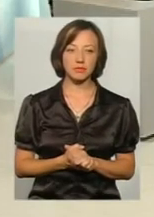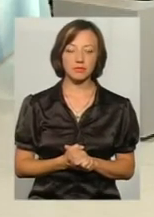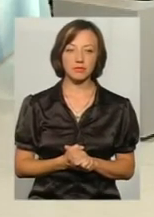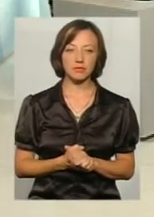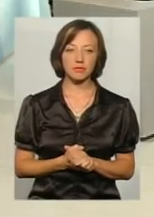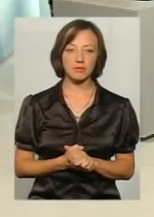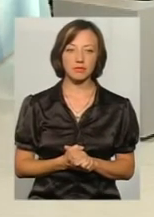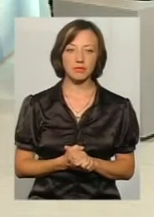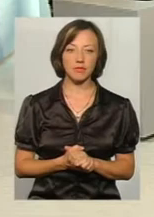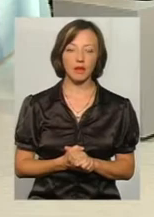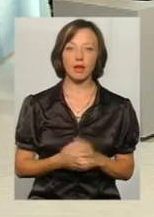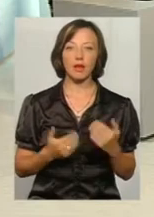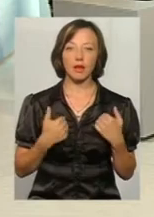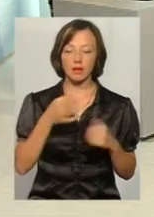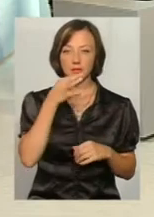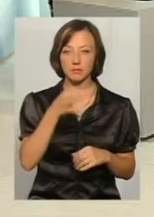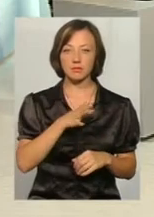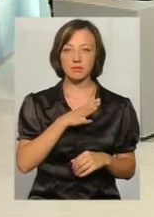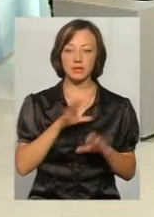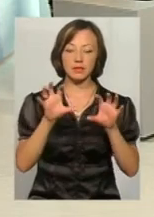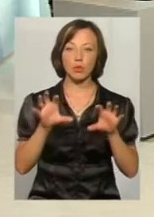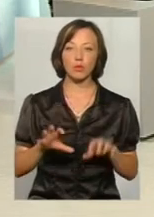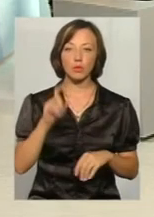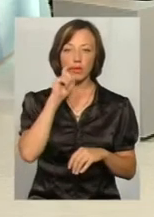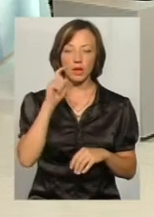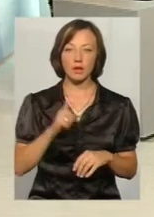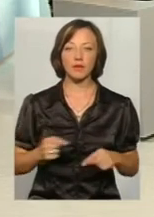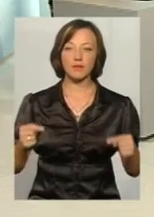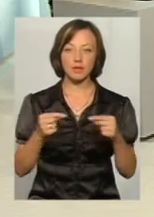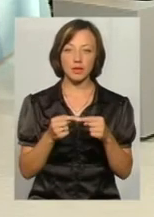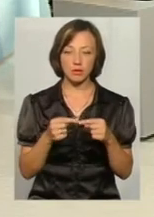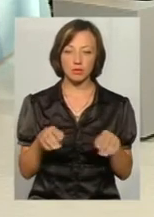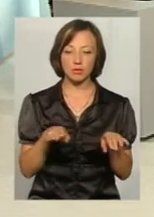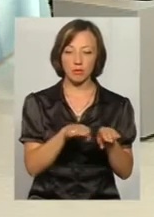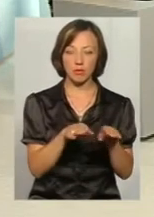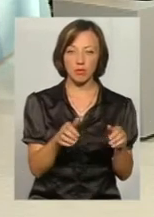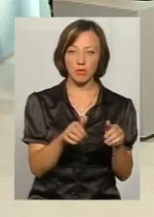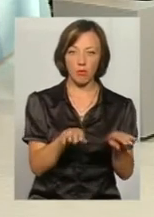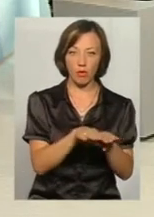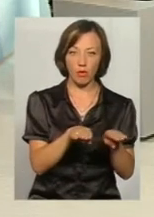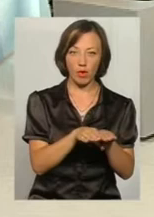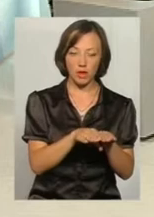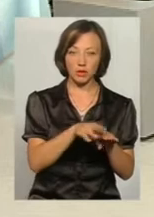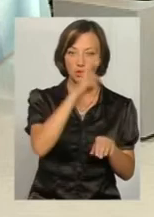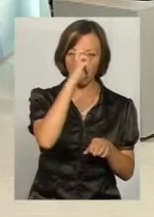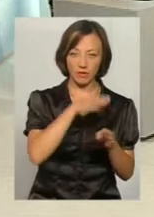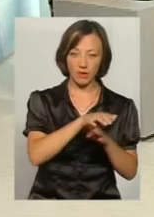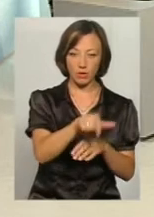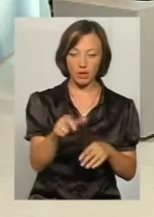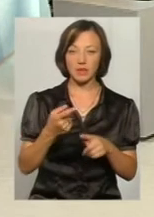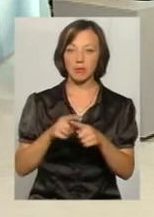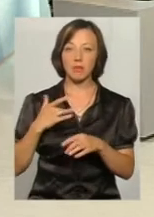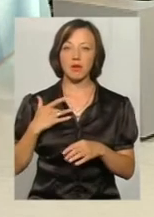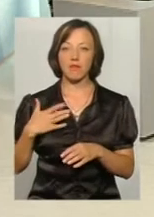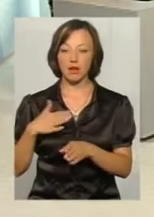зазначав, законом України про виконавчі проведення визначено поряд з державними виконавцями і приватних виконавців. Цей інститут